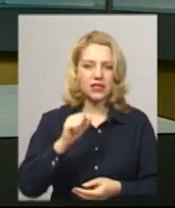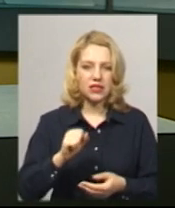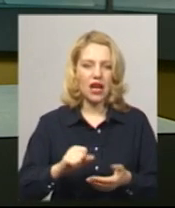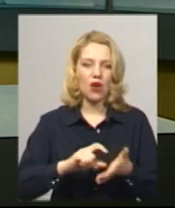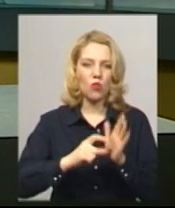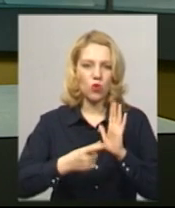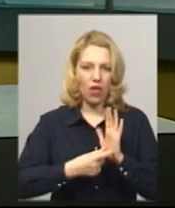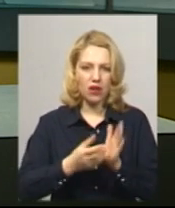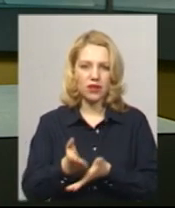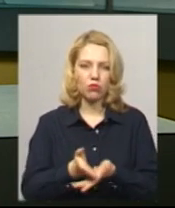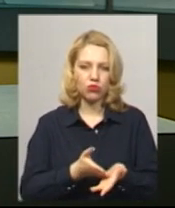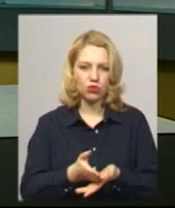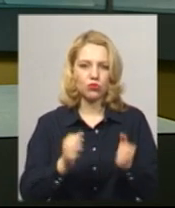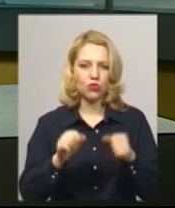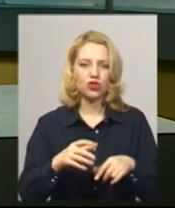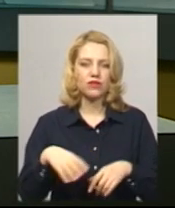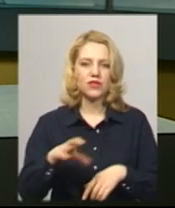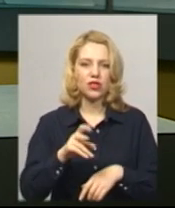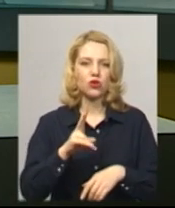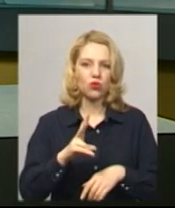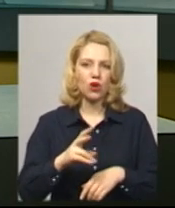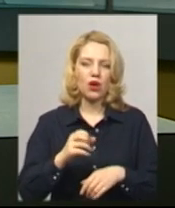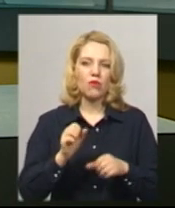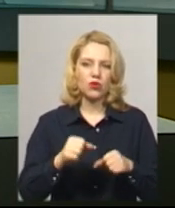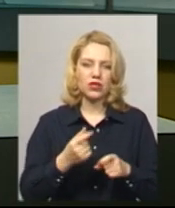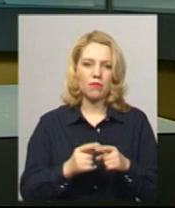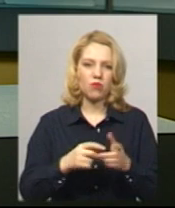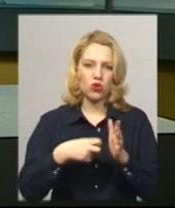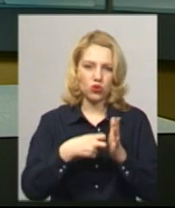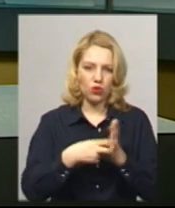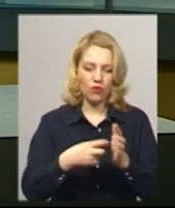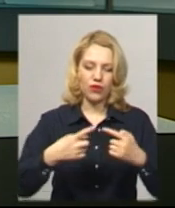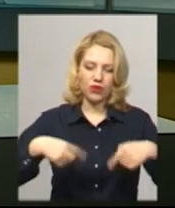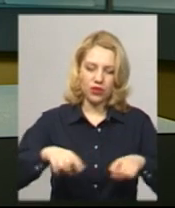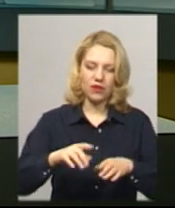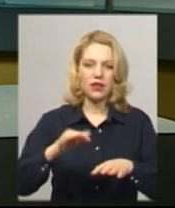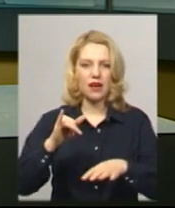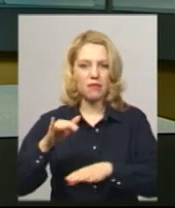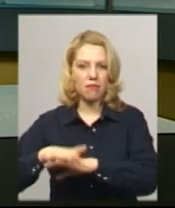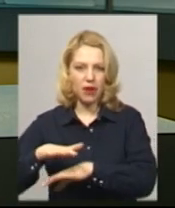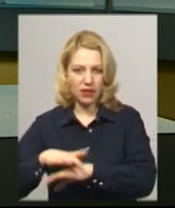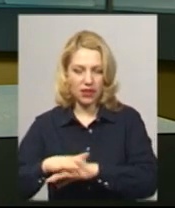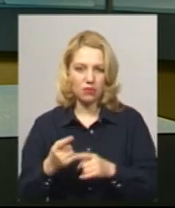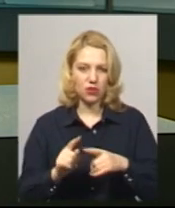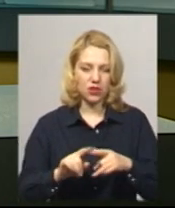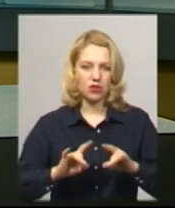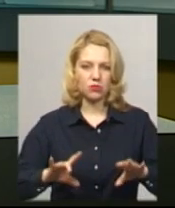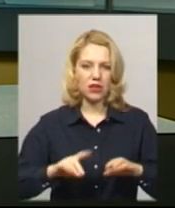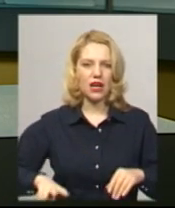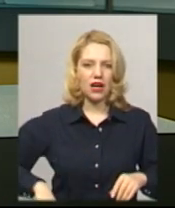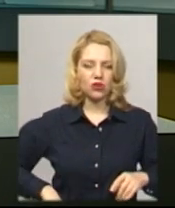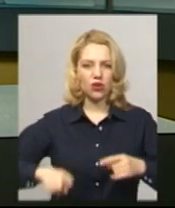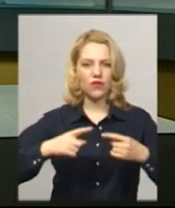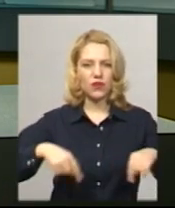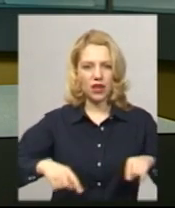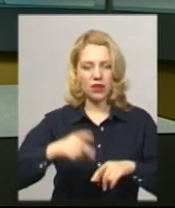також можуть ті, хто це хоче зробити під час карантину. Поштові відділення та банки працюють. Проте, додає директор філії Хмельницької